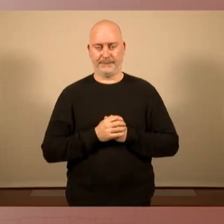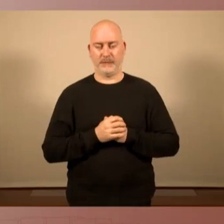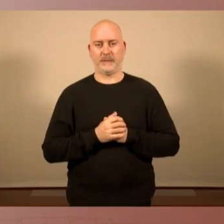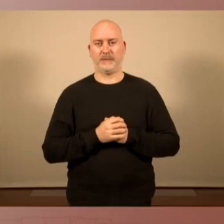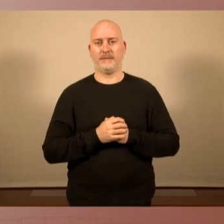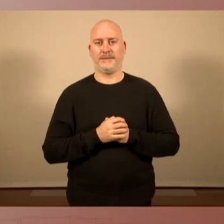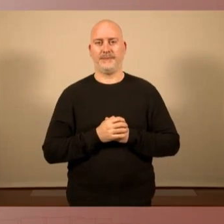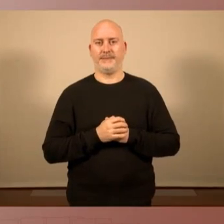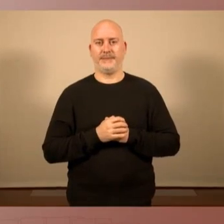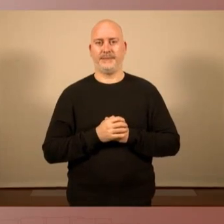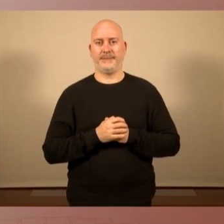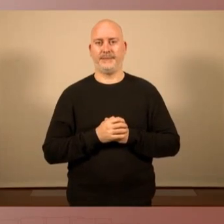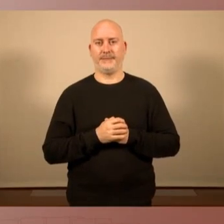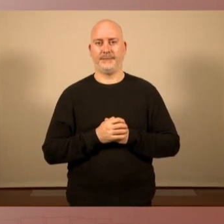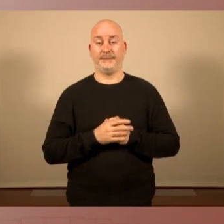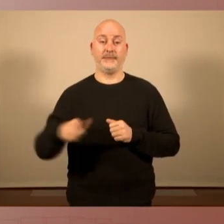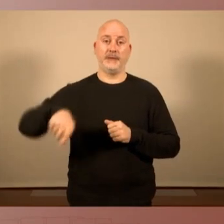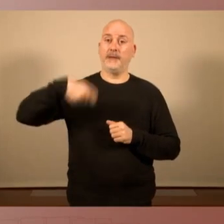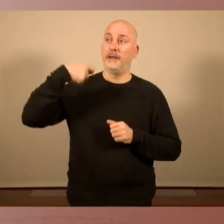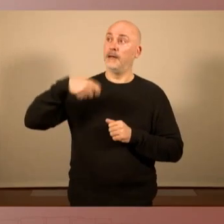Gràcies, presidenta.